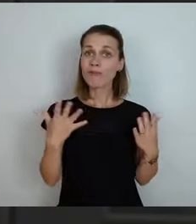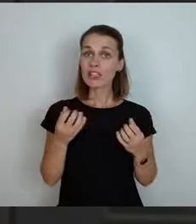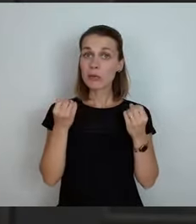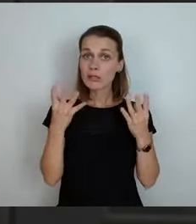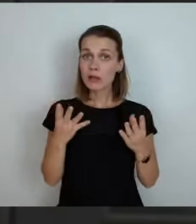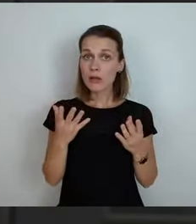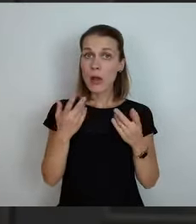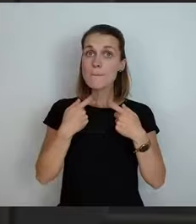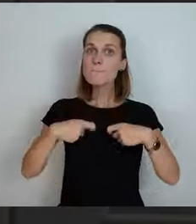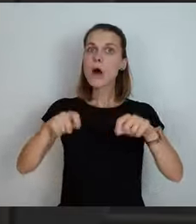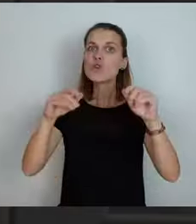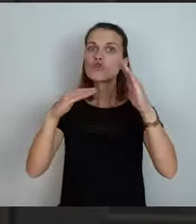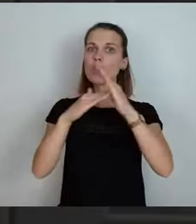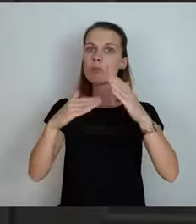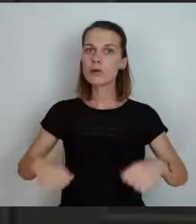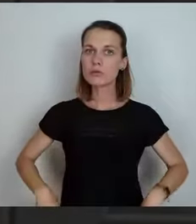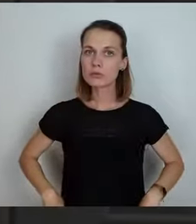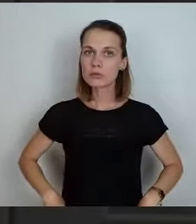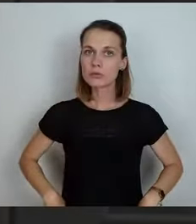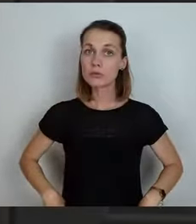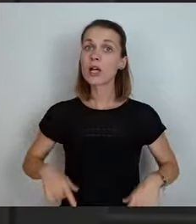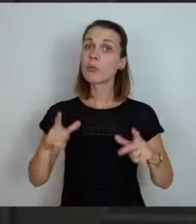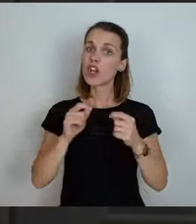Es ist also eine Veränderungssperre.